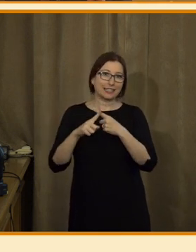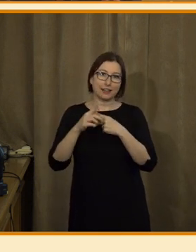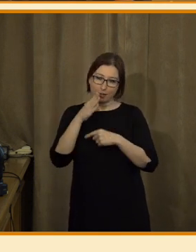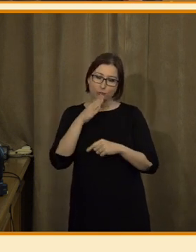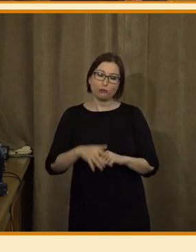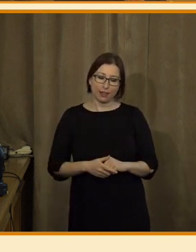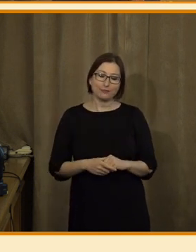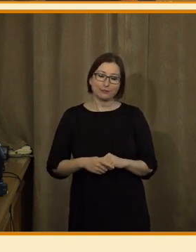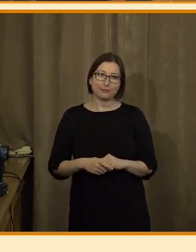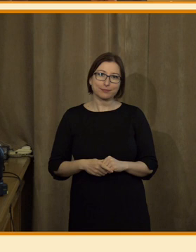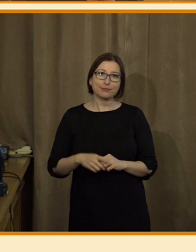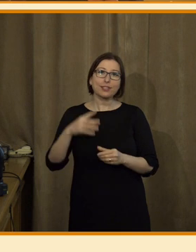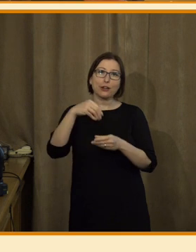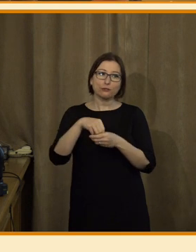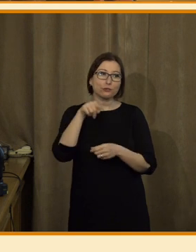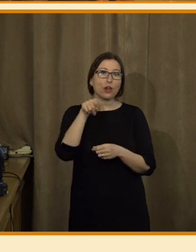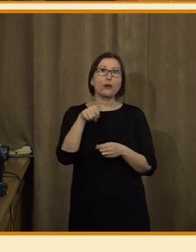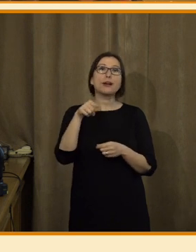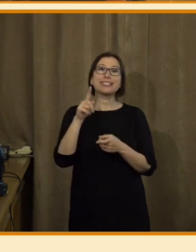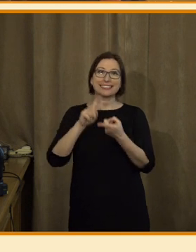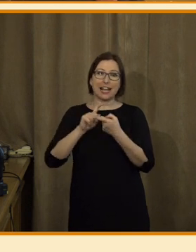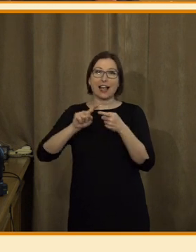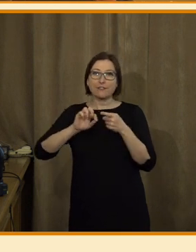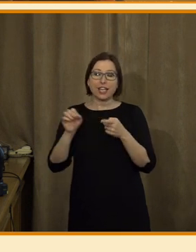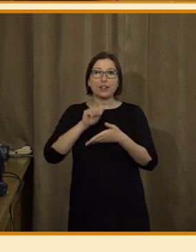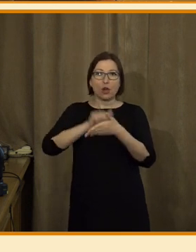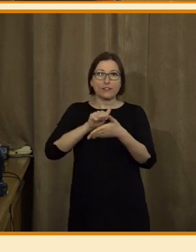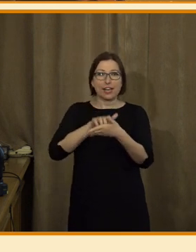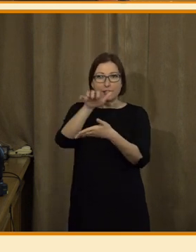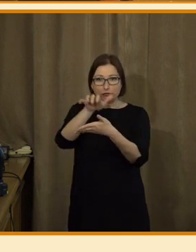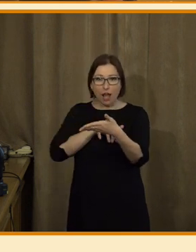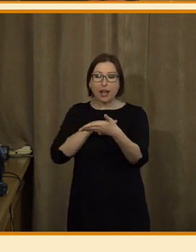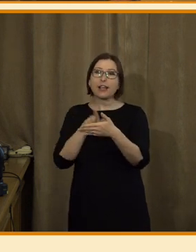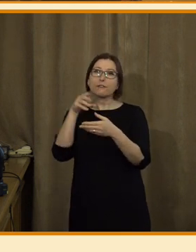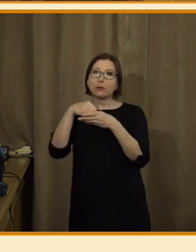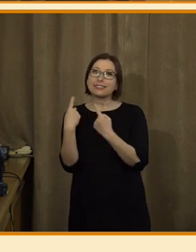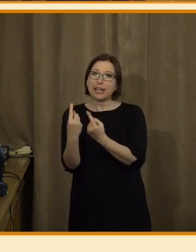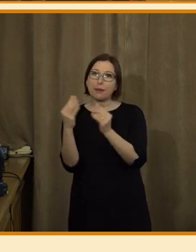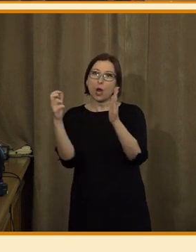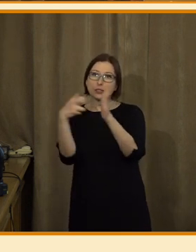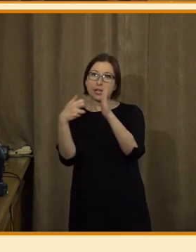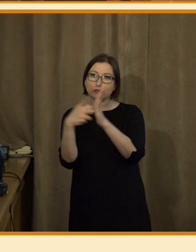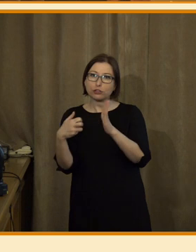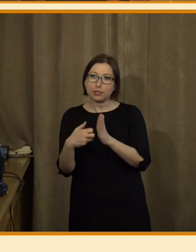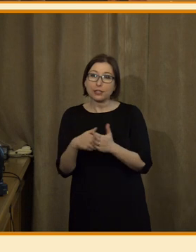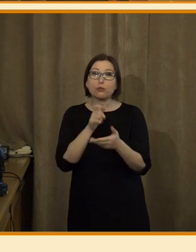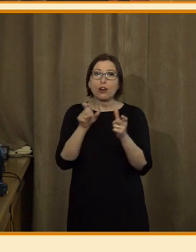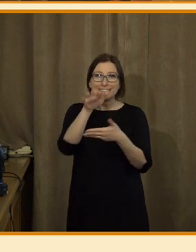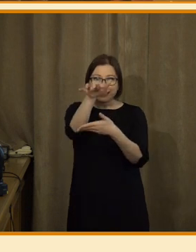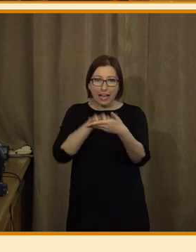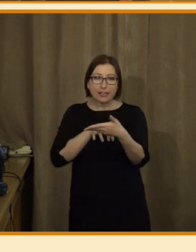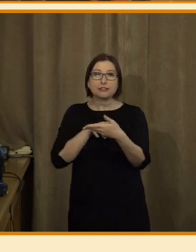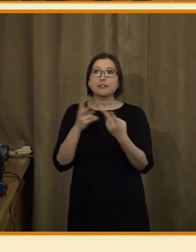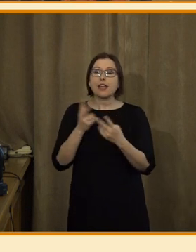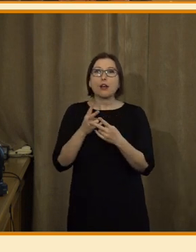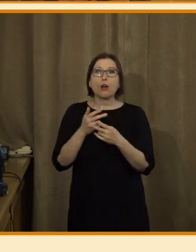A stela umožní to, že si načíte celý článek automaticky označkuje, protože ten text, který je napsaný, se nedá